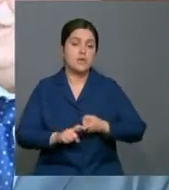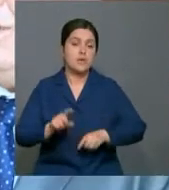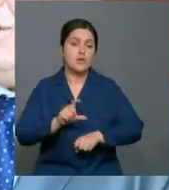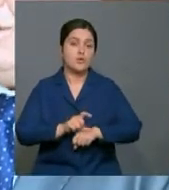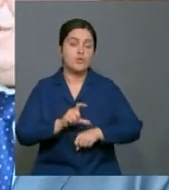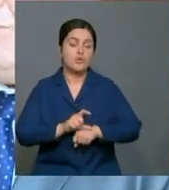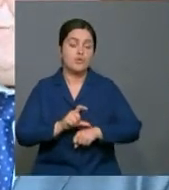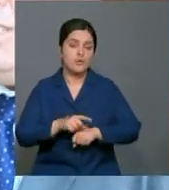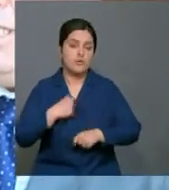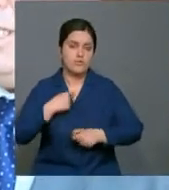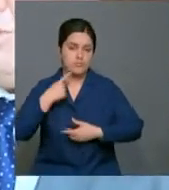Это только сблизит нас. Продолжение следует...